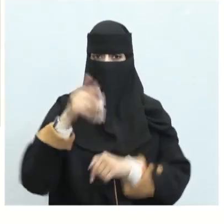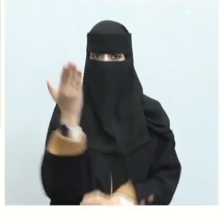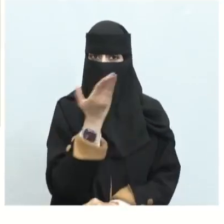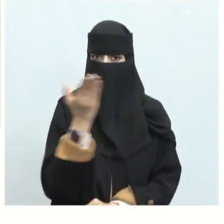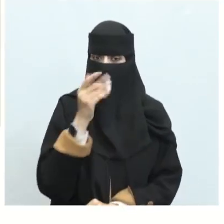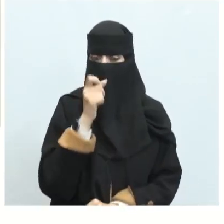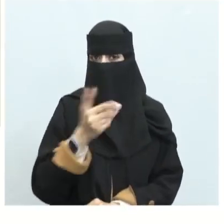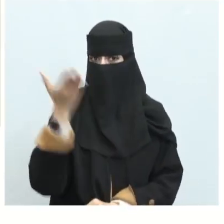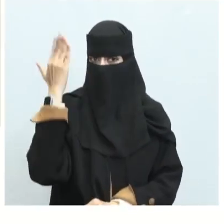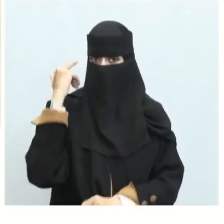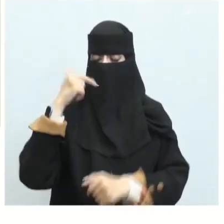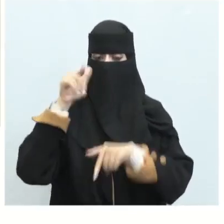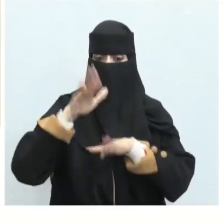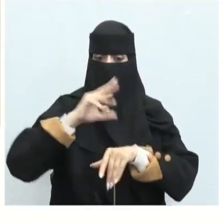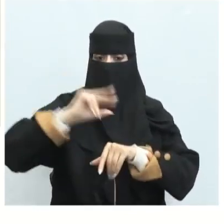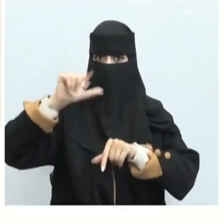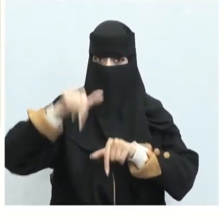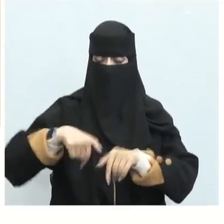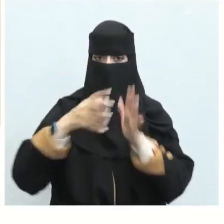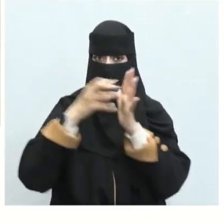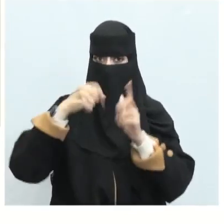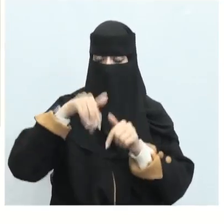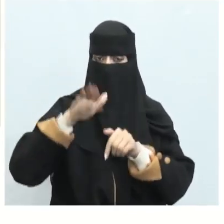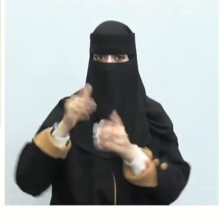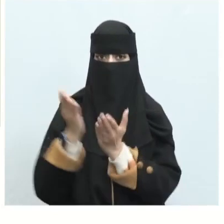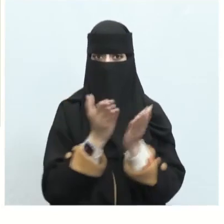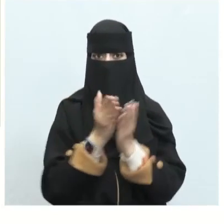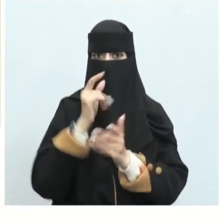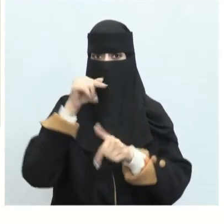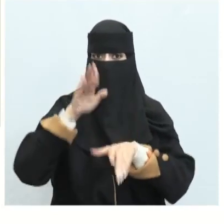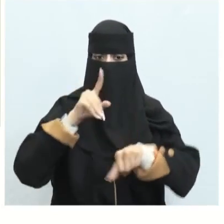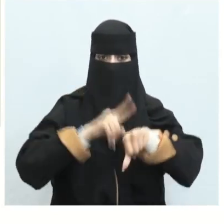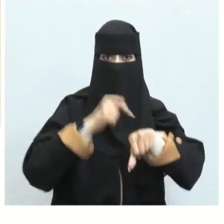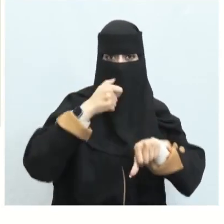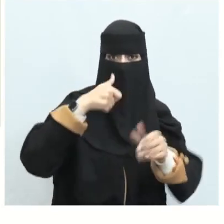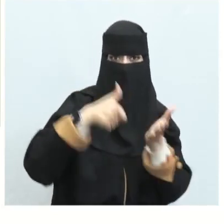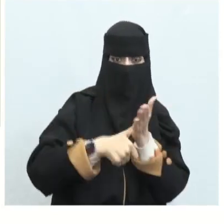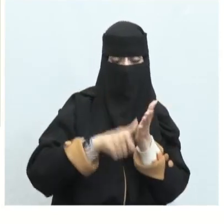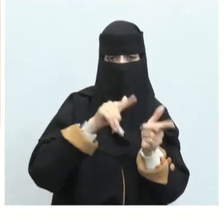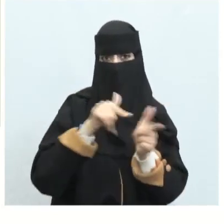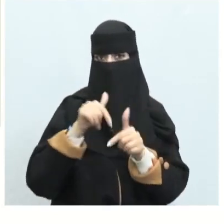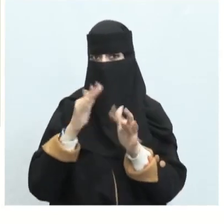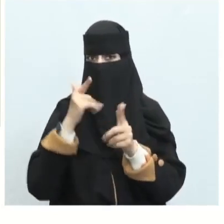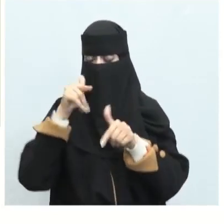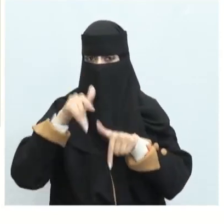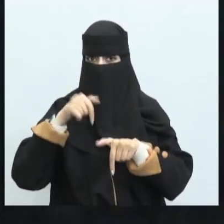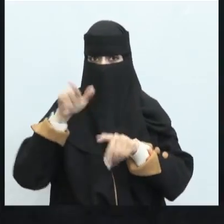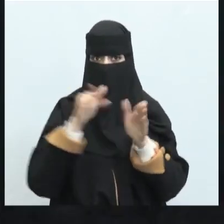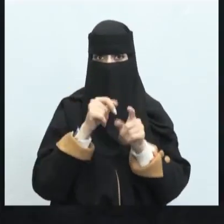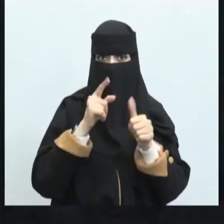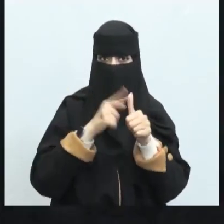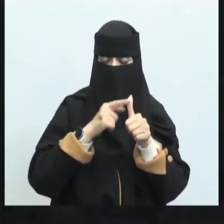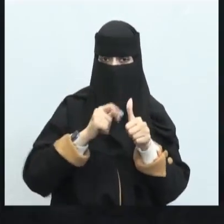ما زلنا في نماذج من الشعر الجاهلي ما زلنا في رابع النماذج من الشعر الجاهلي عرفنا مريل القيس